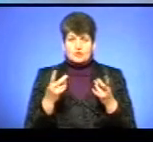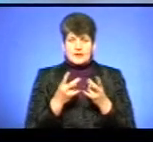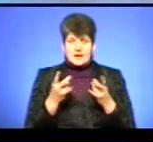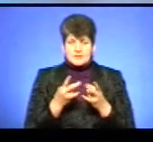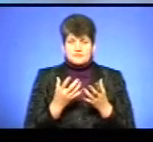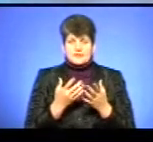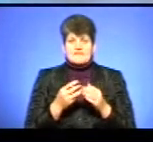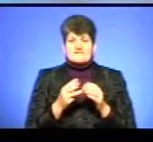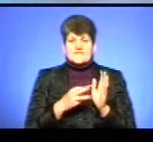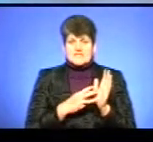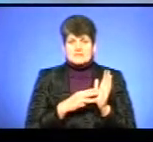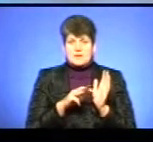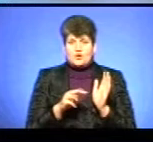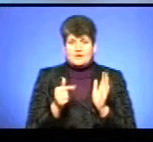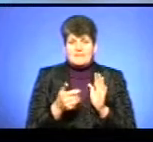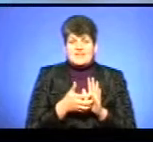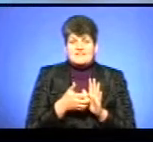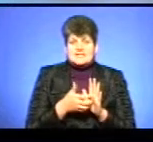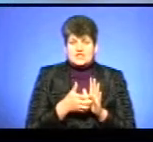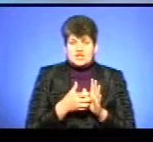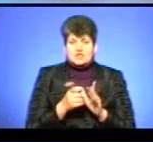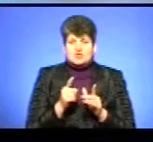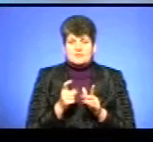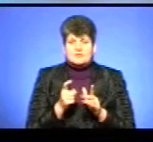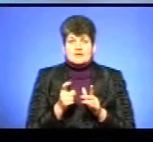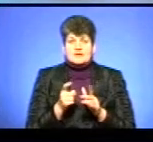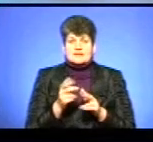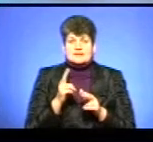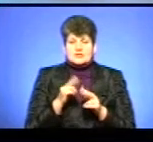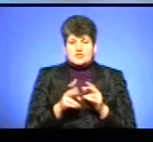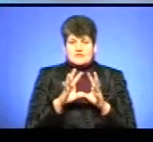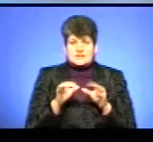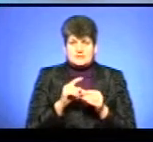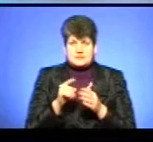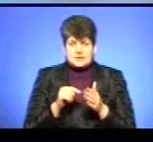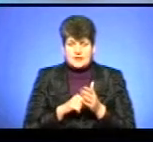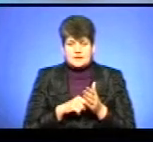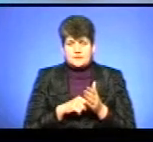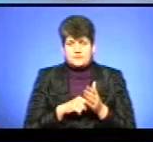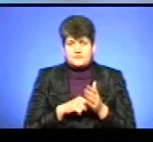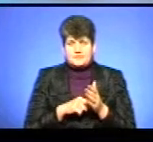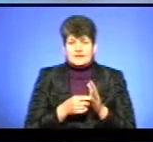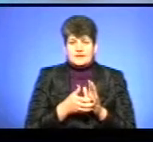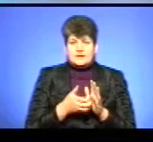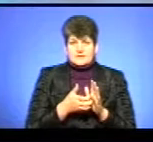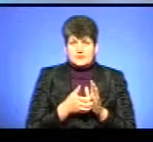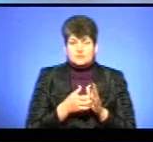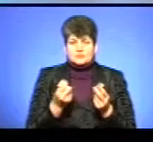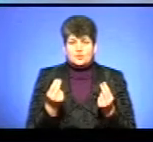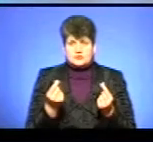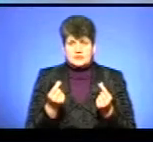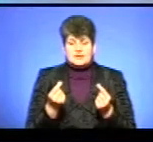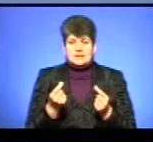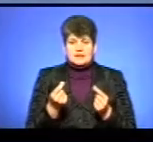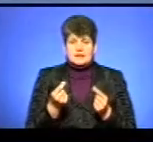Зокрема, понад 8 мільйонів гривень нам не вистачає, щоб закрити всі ці проблемні питання, зокрема, закрити дефіцит коштів на